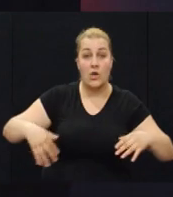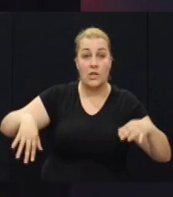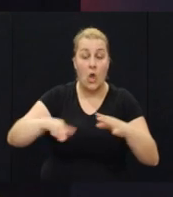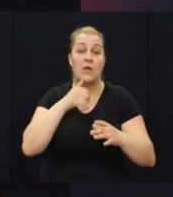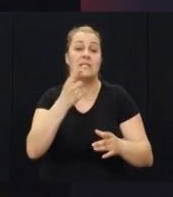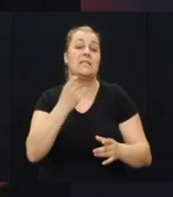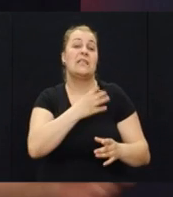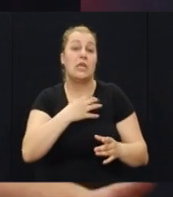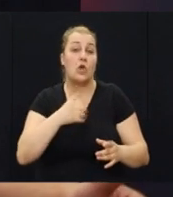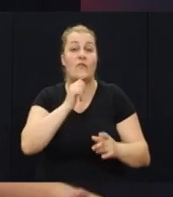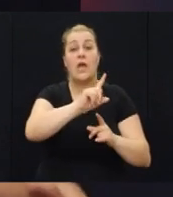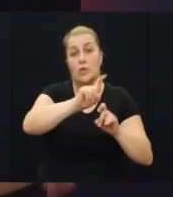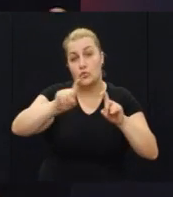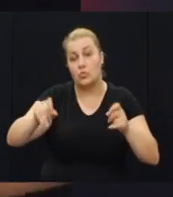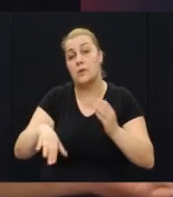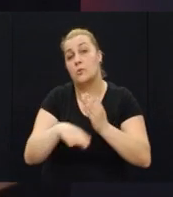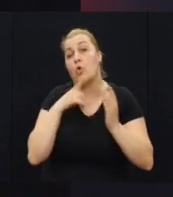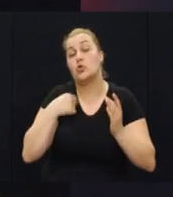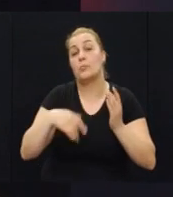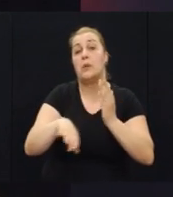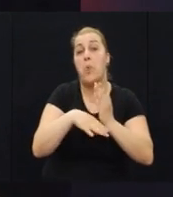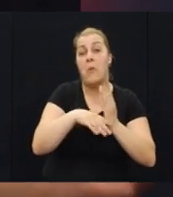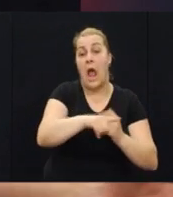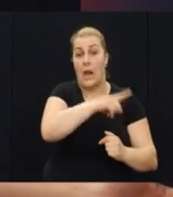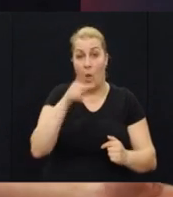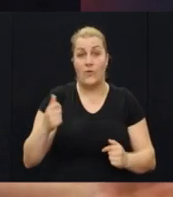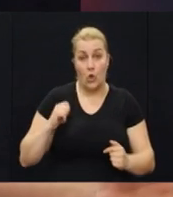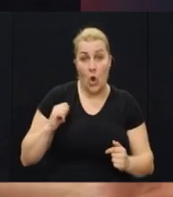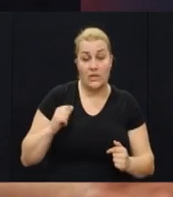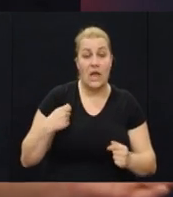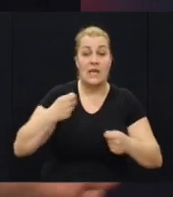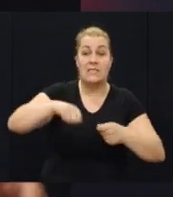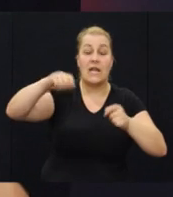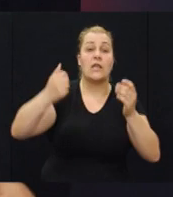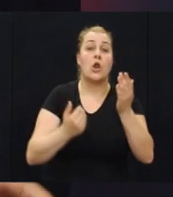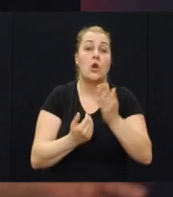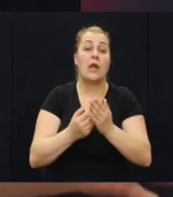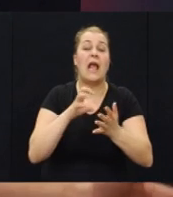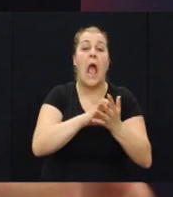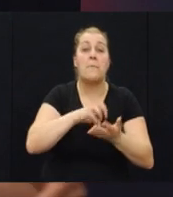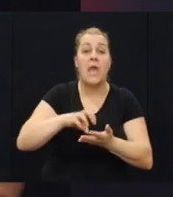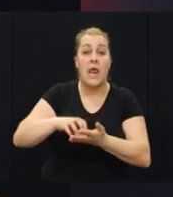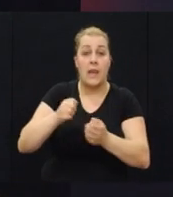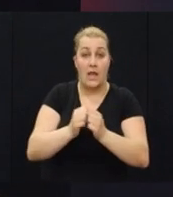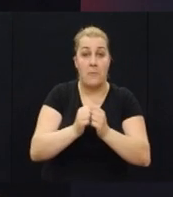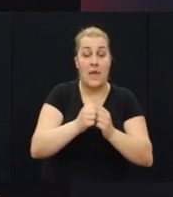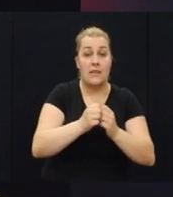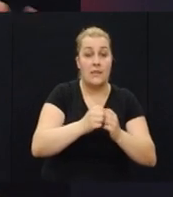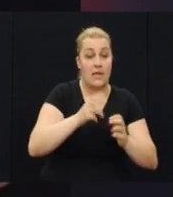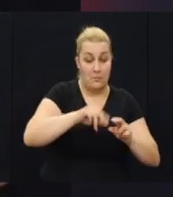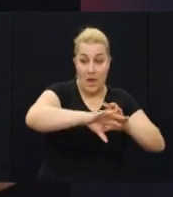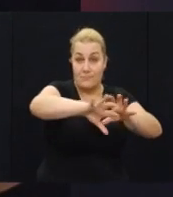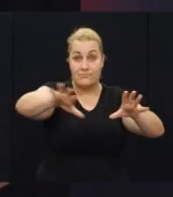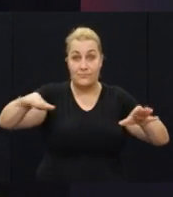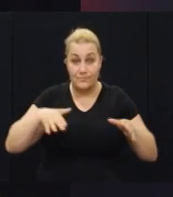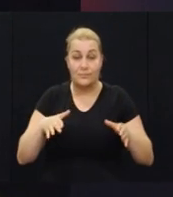tigrova iz drugih raznih postrovi koji su mi pomagali svih ovih godina sam izgradio jedno kameno imanje s